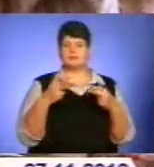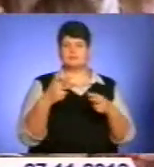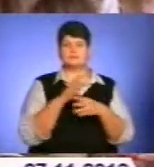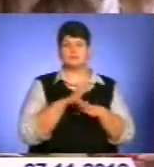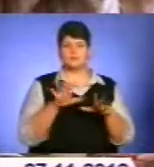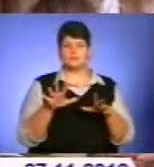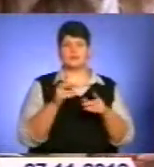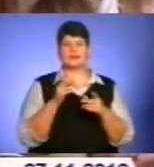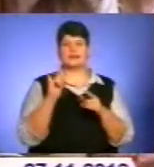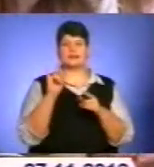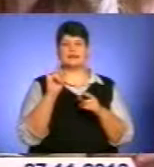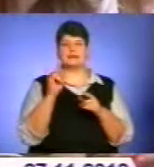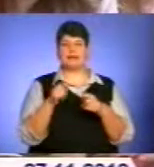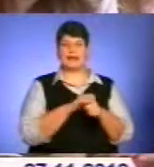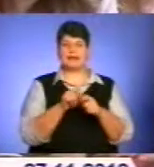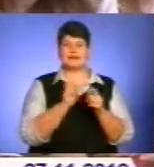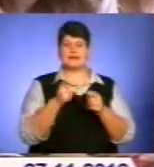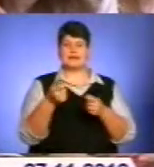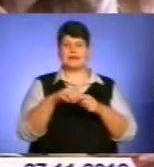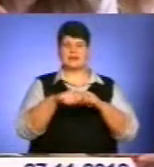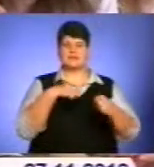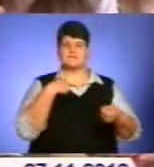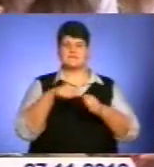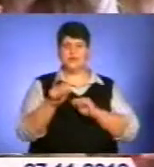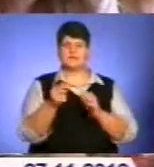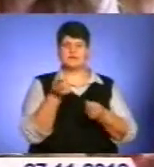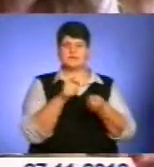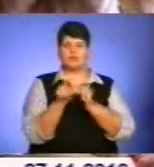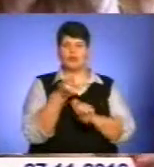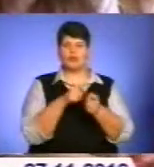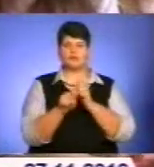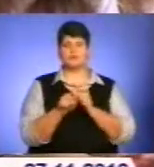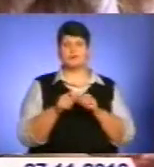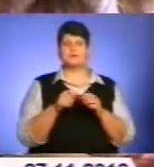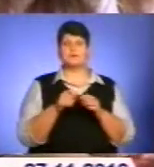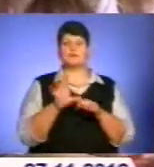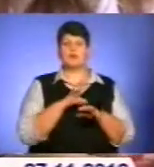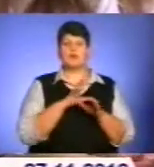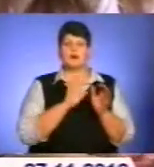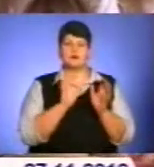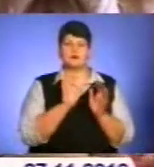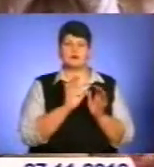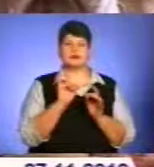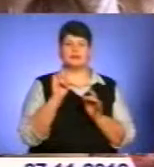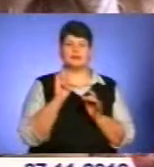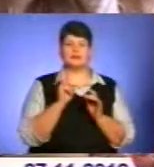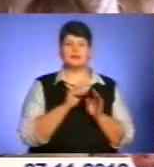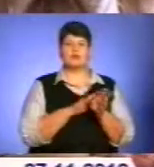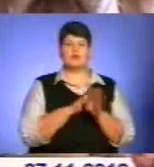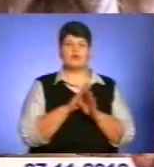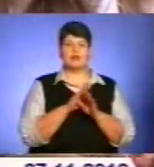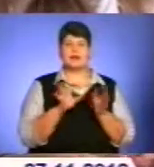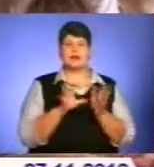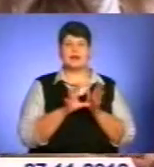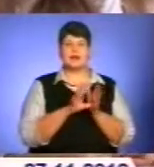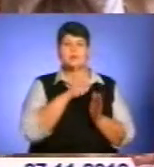тільки рвалася і тільки все змотувалося і зв'язувалося. Вона була певним оберегом для дитини. Дитинка не спала, вона наповнялася певною